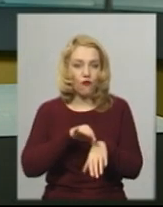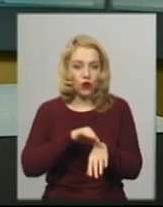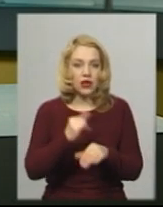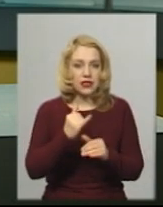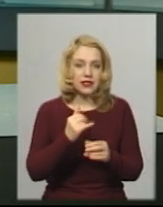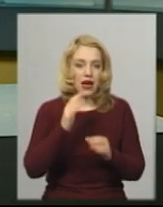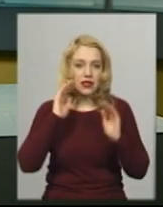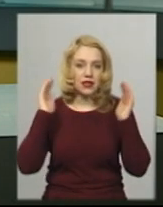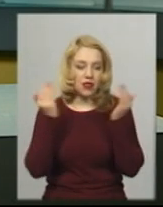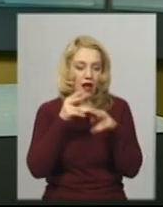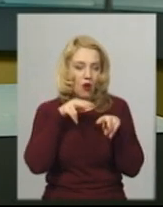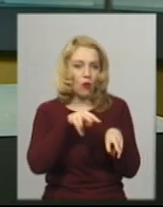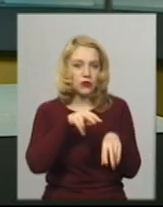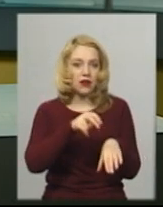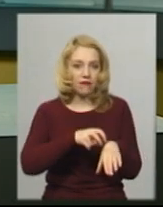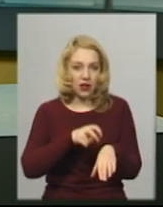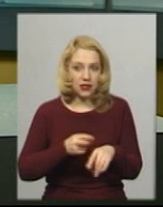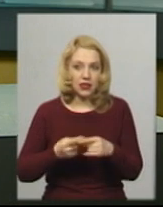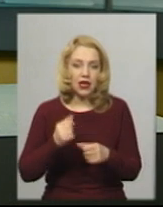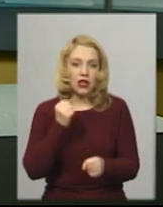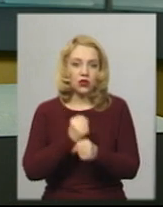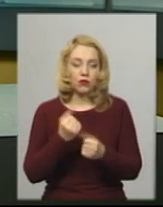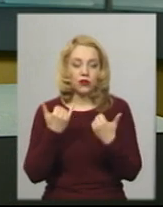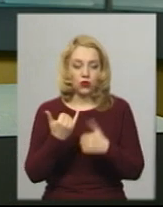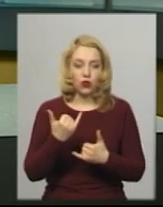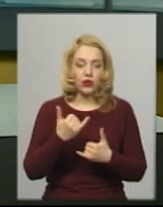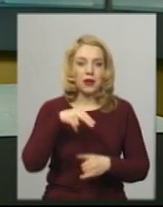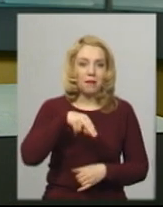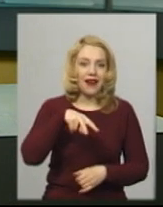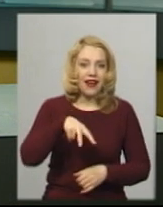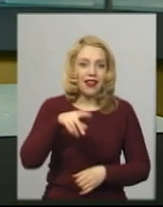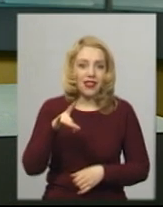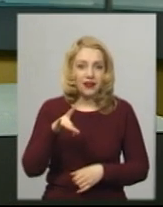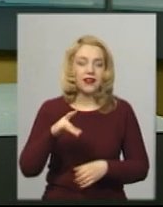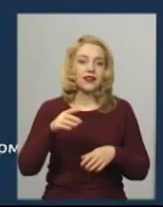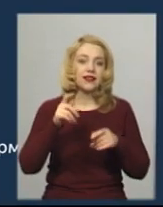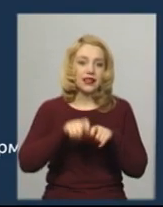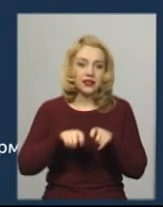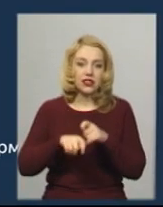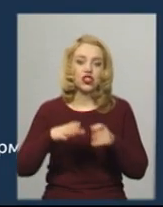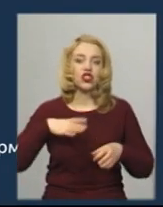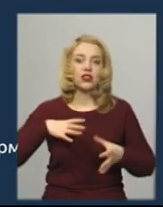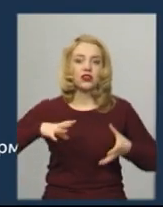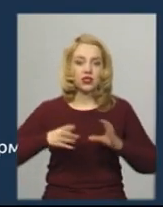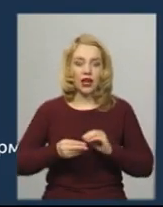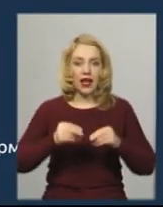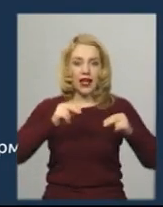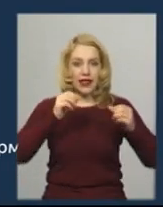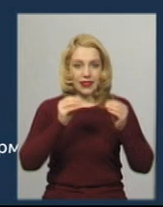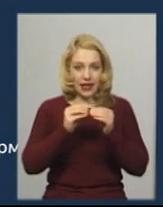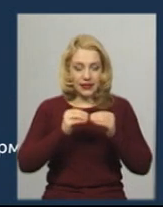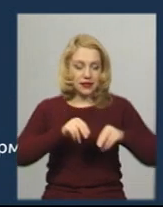обсервації. Сьогодні їм зробили ПРЛ-тести і чекають на результати. 10 працівників